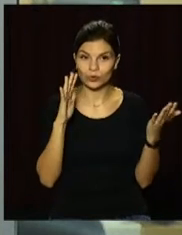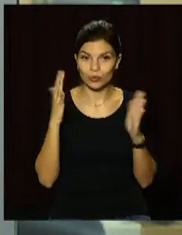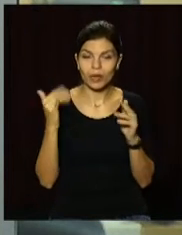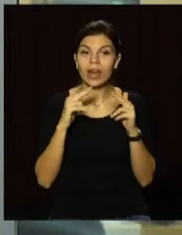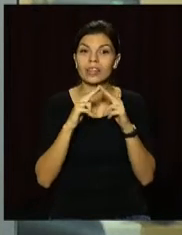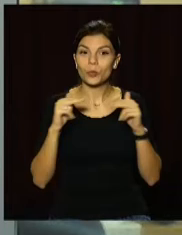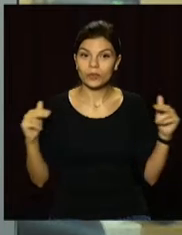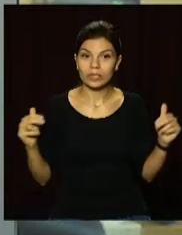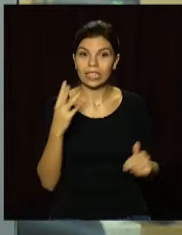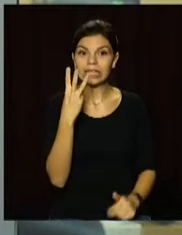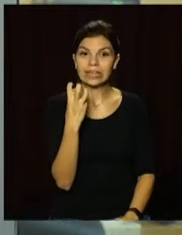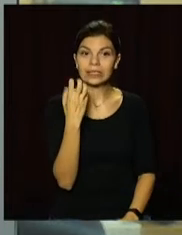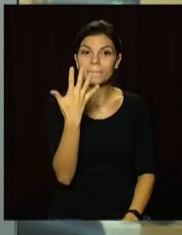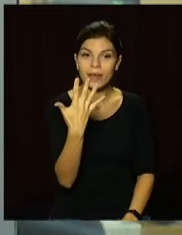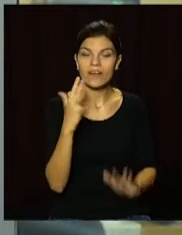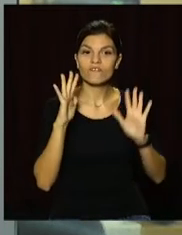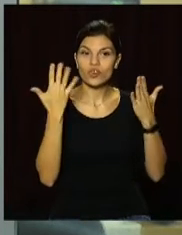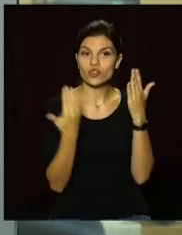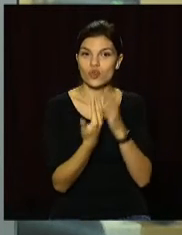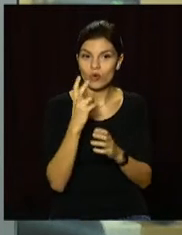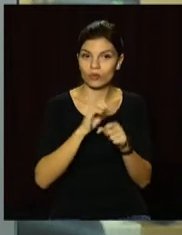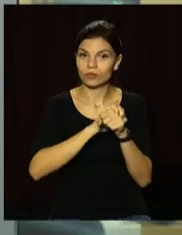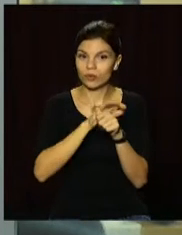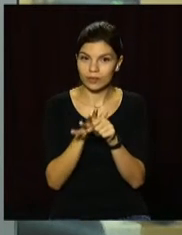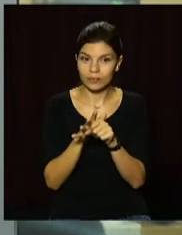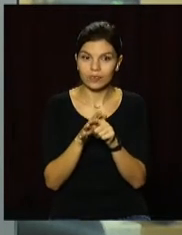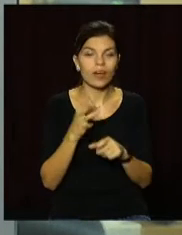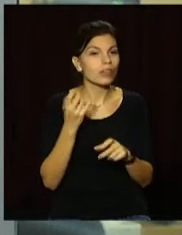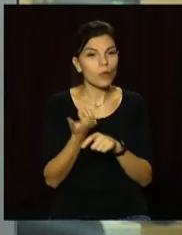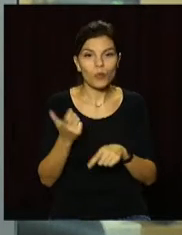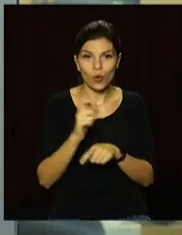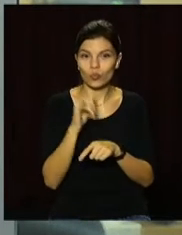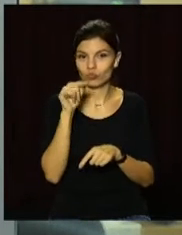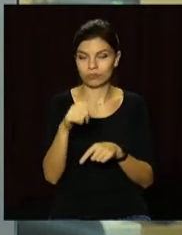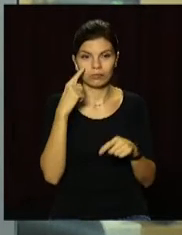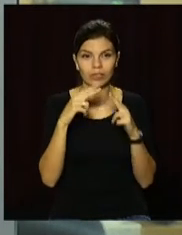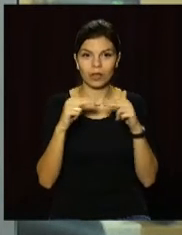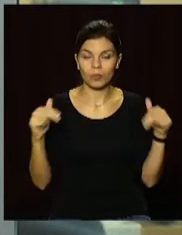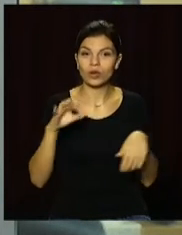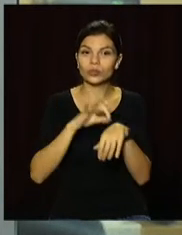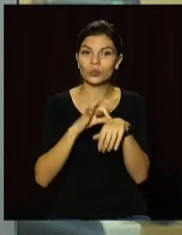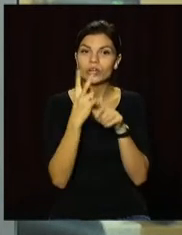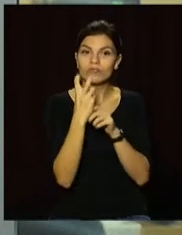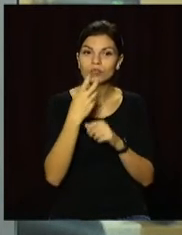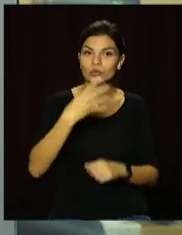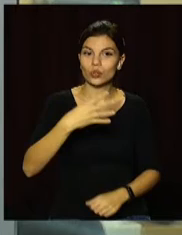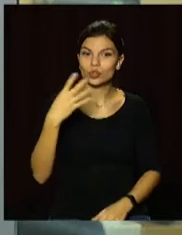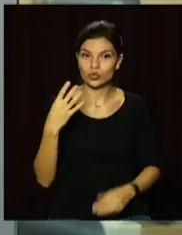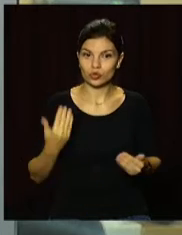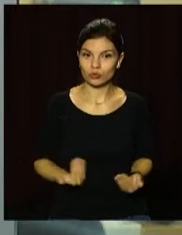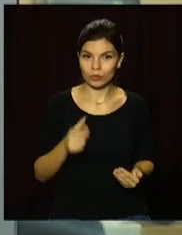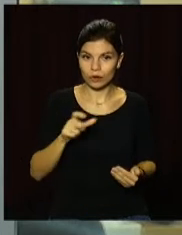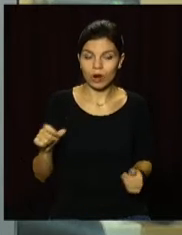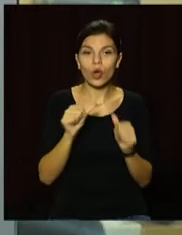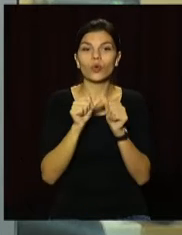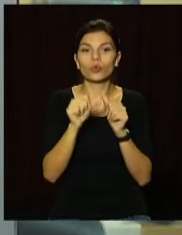Дніпропетровщині 305 нових випадків коронавірусу. Найбільше – у Дніпрі. Захворіли 244 мешканці.